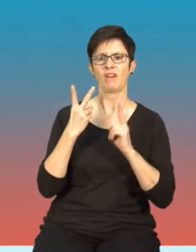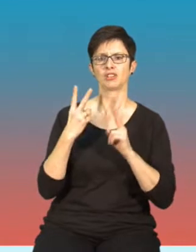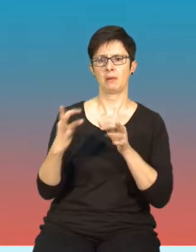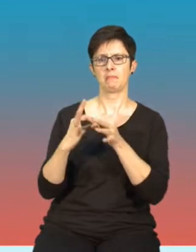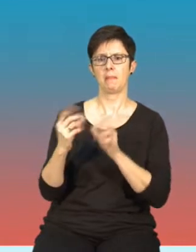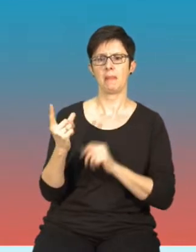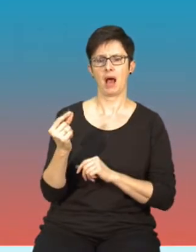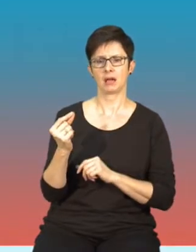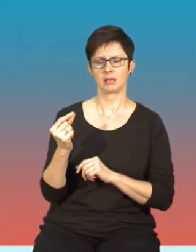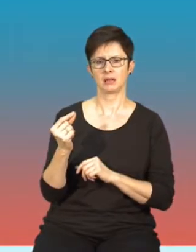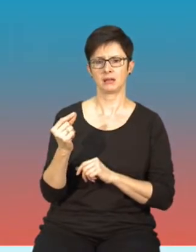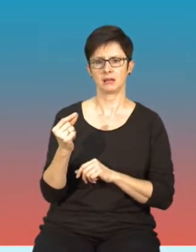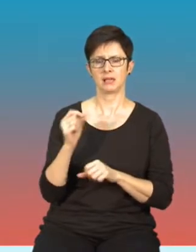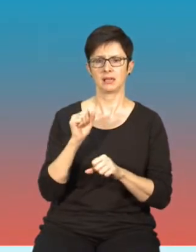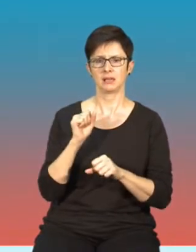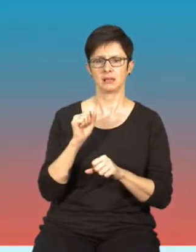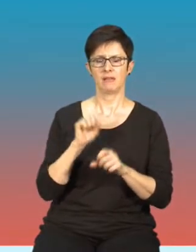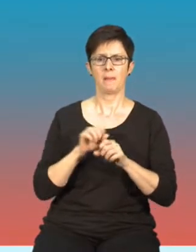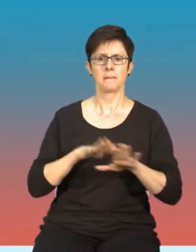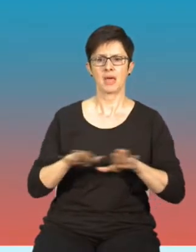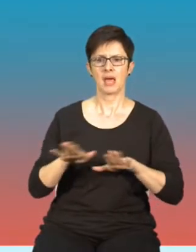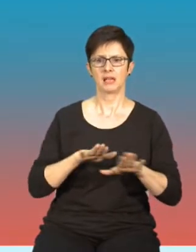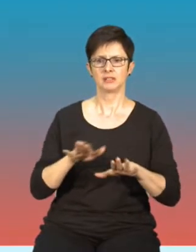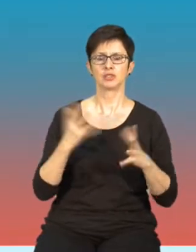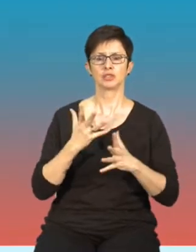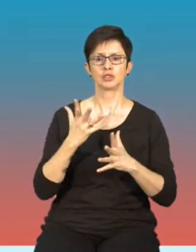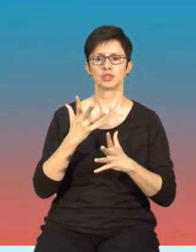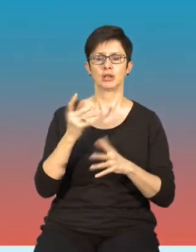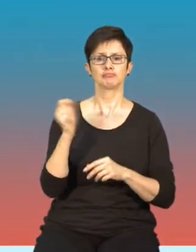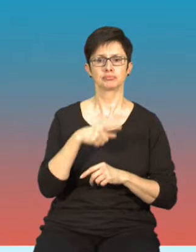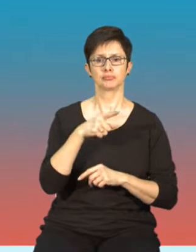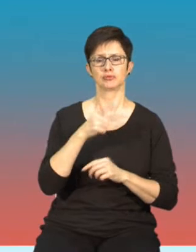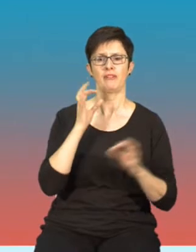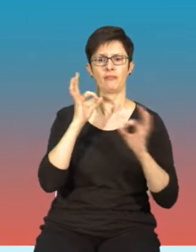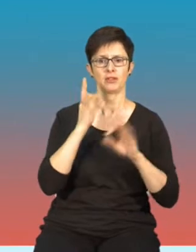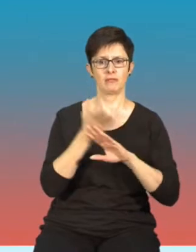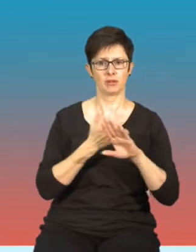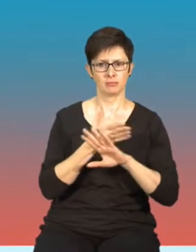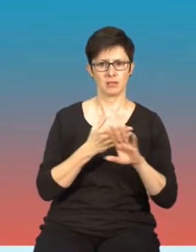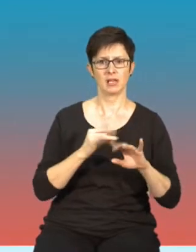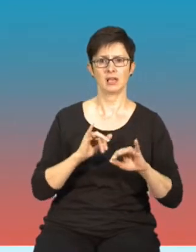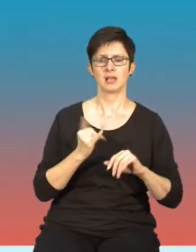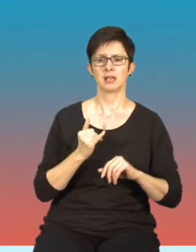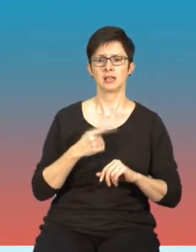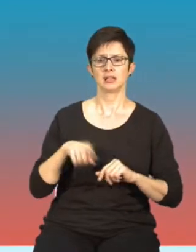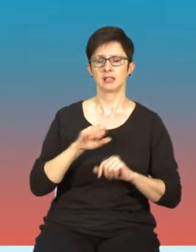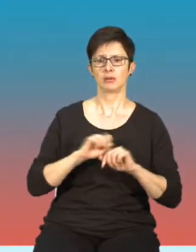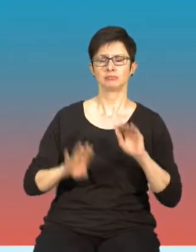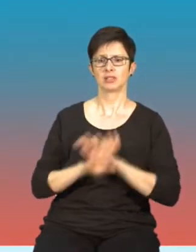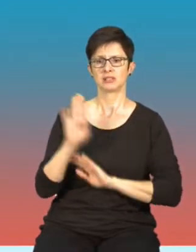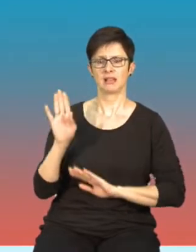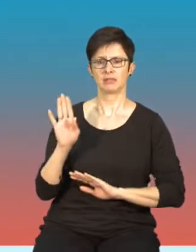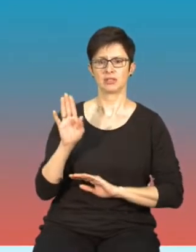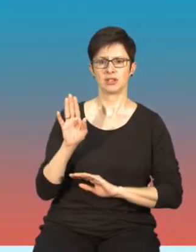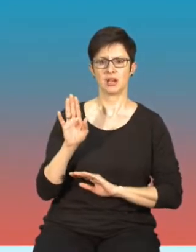w rozumieniu miejsc, zarówno miejsc, gdzie ona występuje, jak i współpracy są oczywiście przedstawiciele